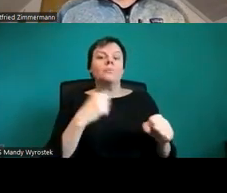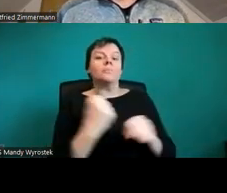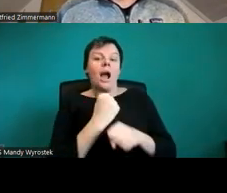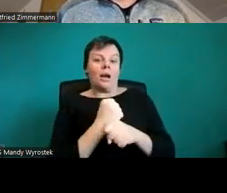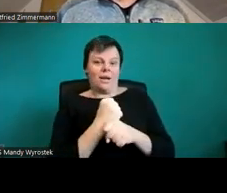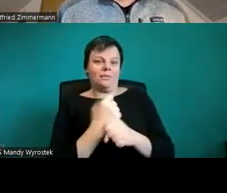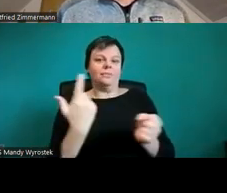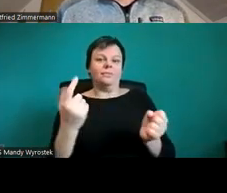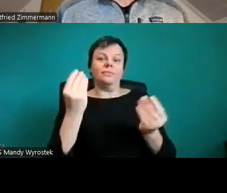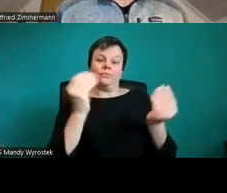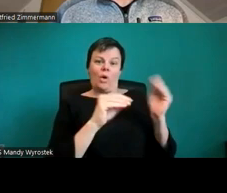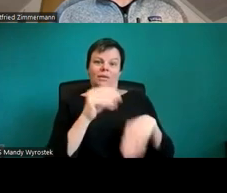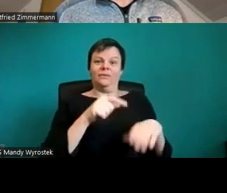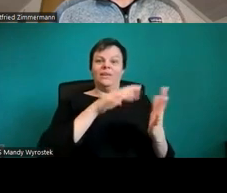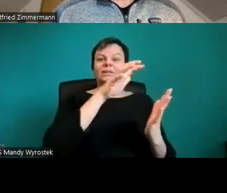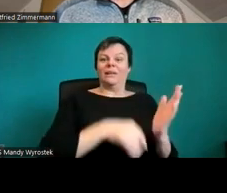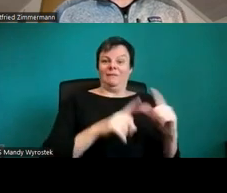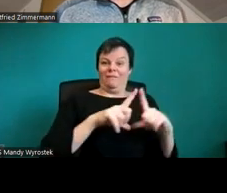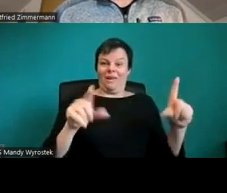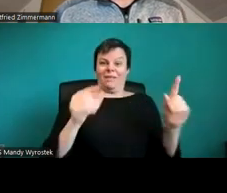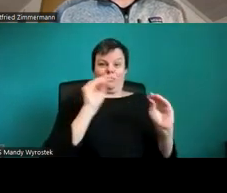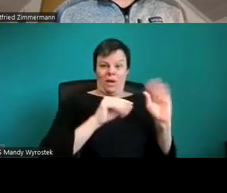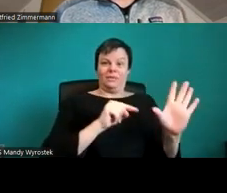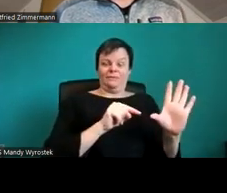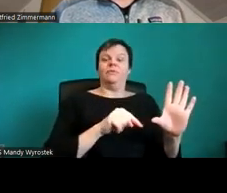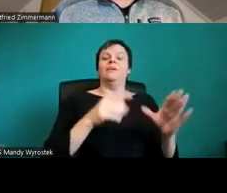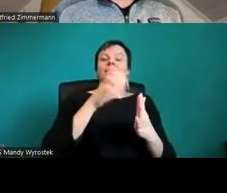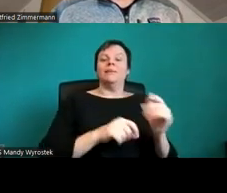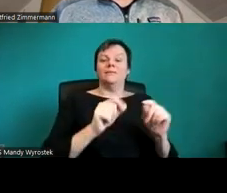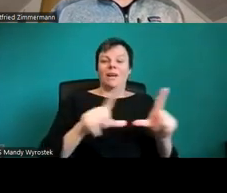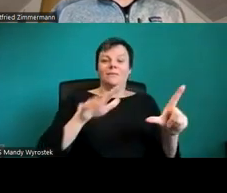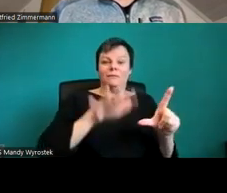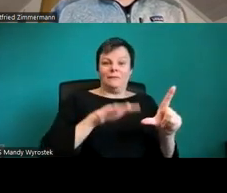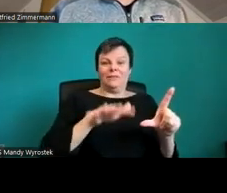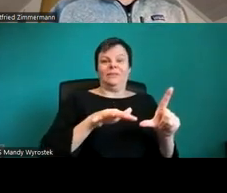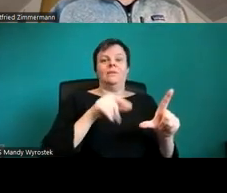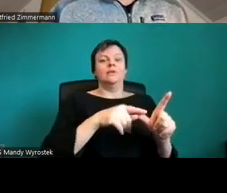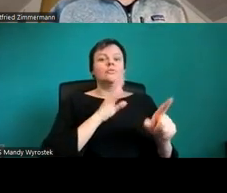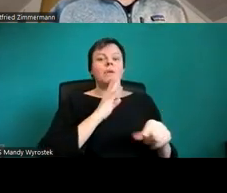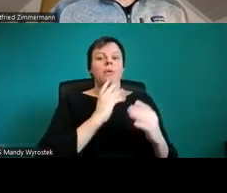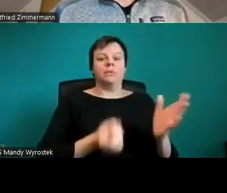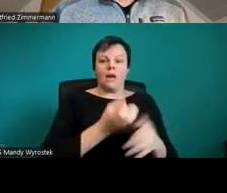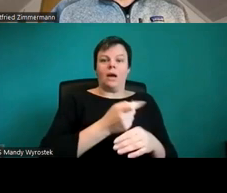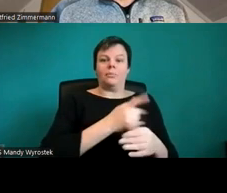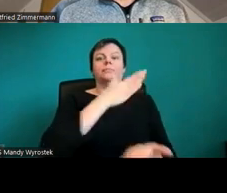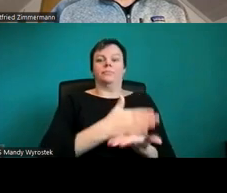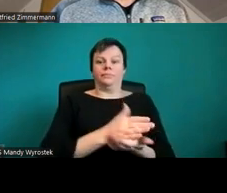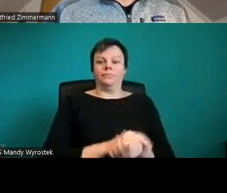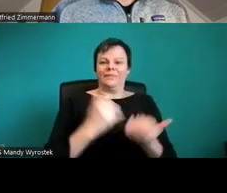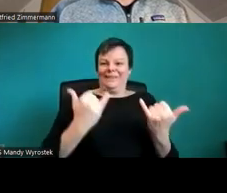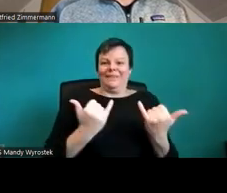die ganze Reihenfolge dieser Elemente schön anzeigen zu lassen. Und das ist unter Überprüfen,